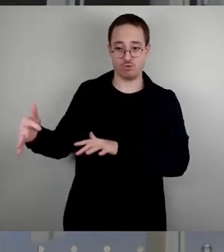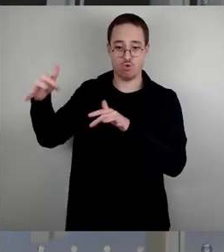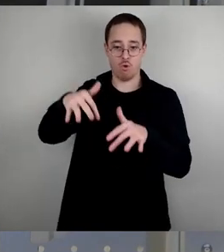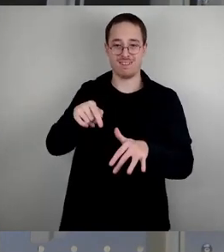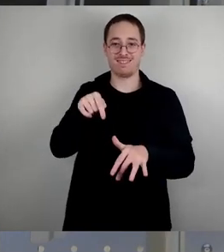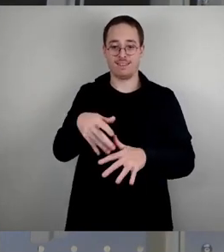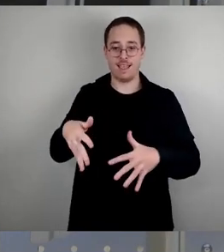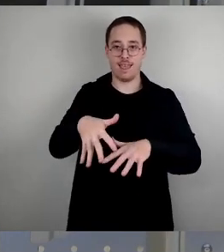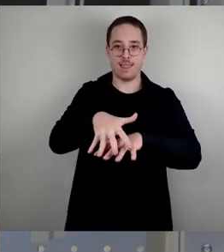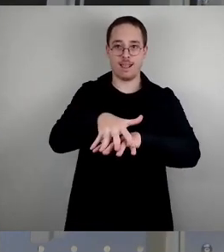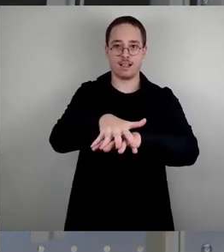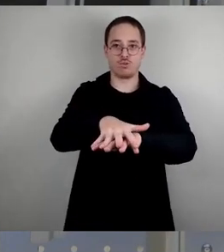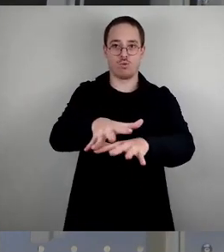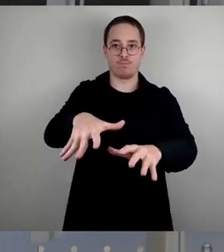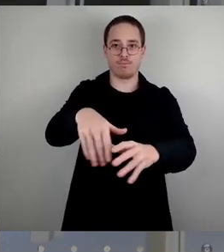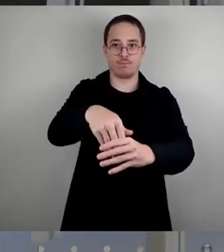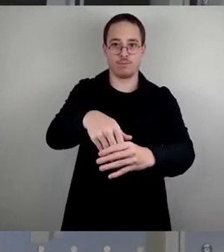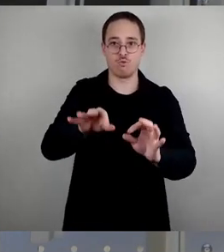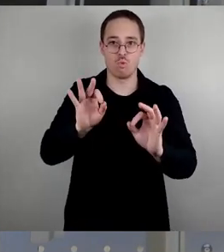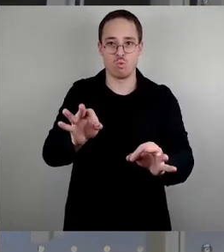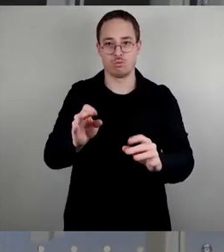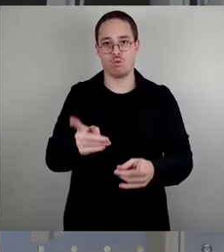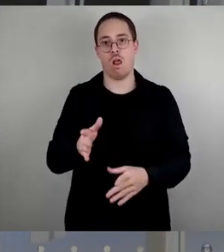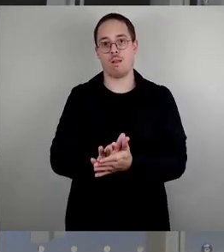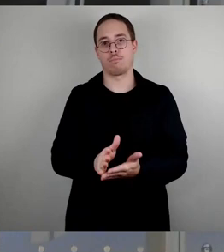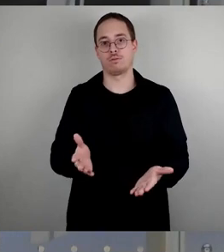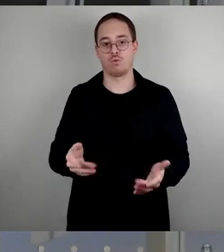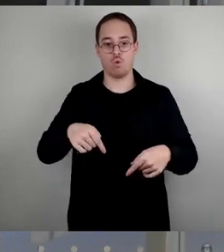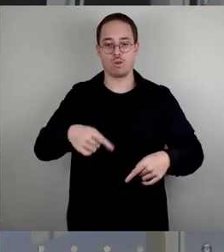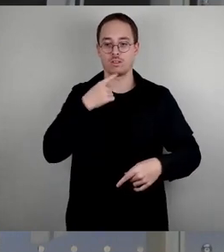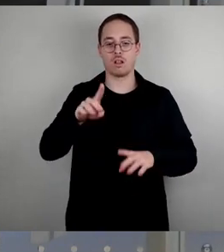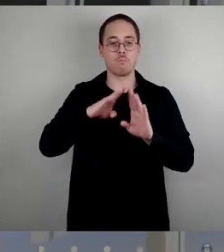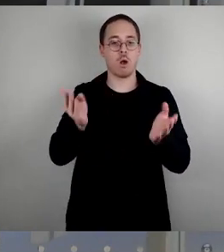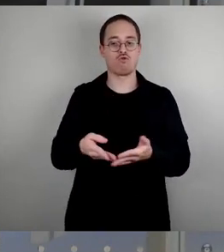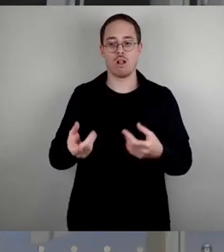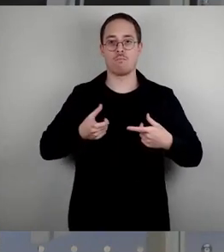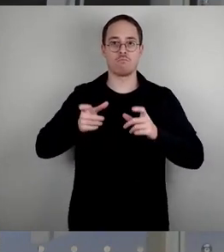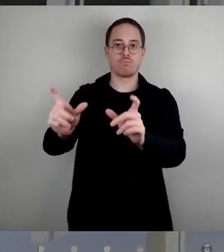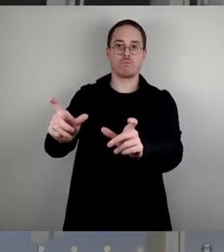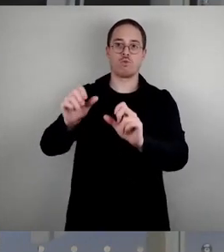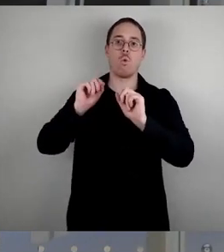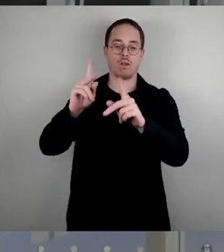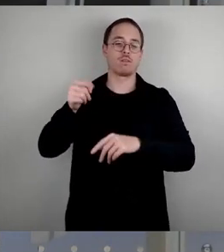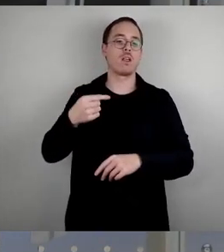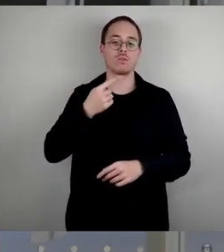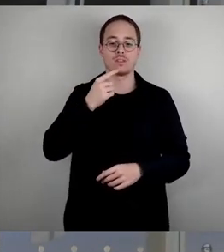Und wenn Sie heute die Vorlage so pauschal ablehnen, dann sagen Sie auch Nein zur Integration in Dresden.